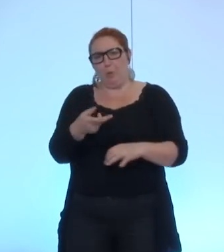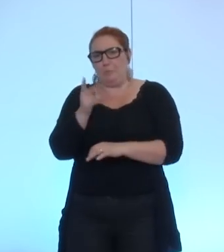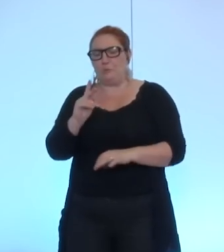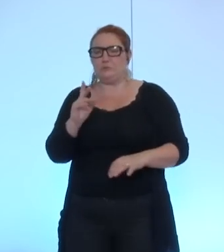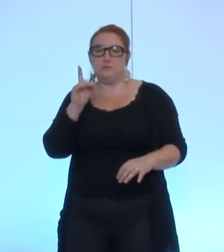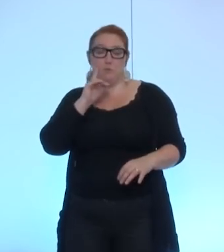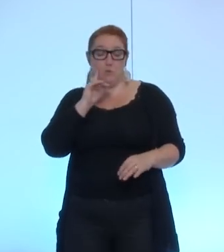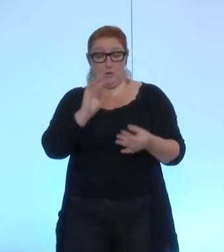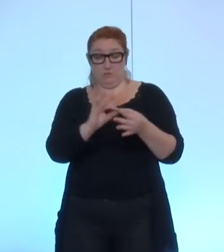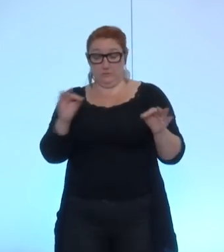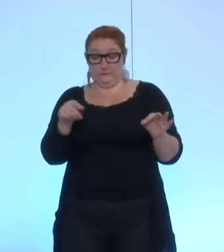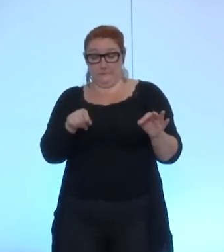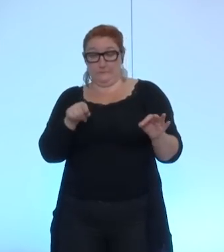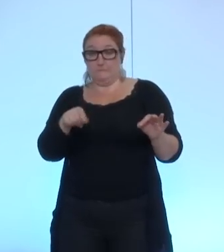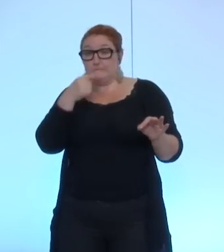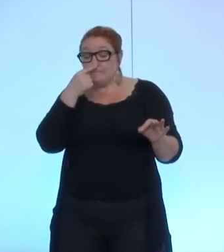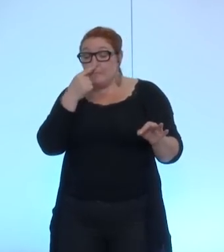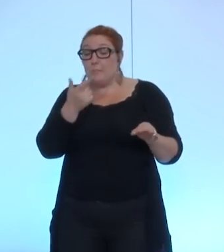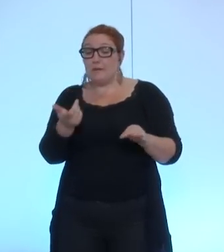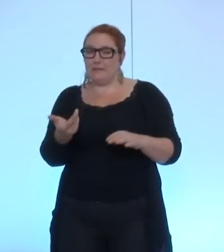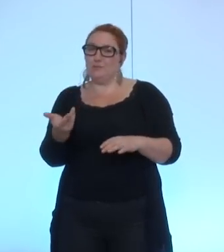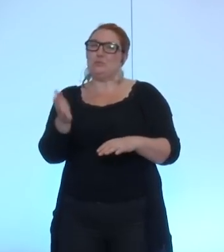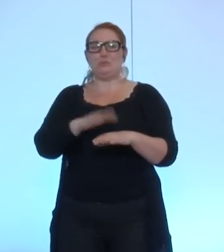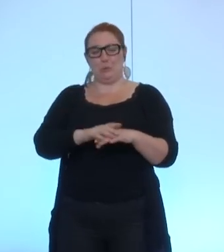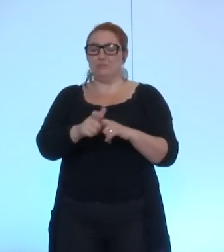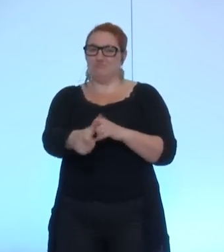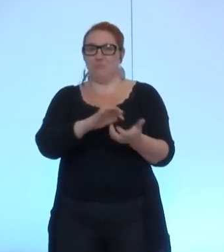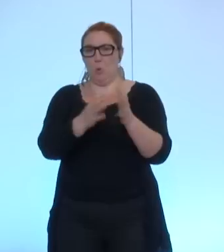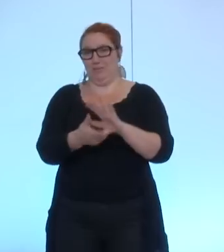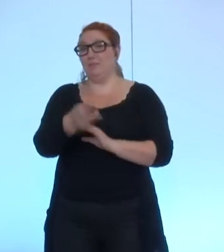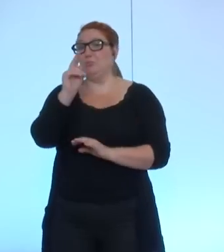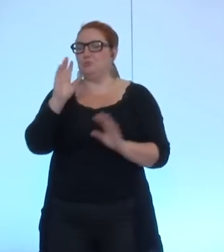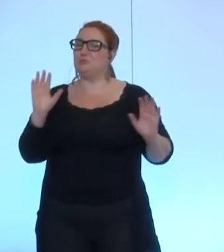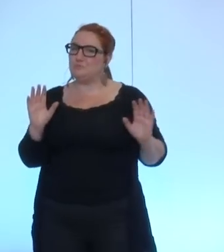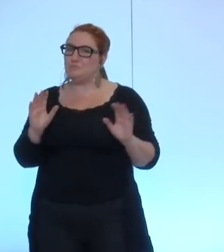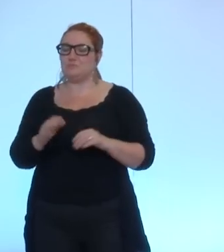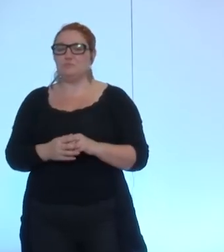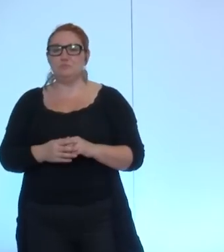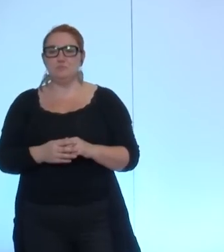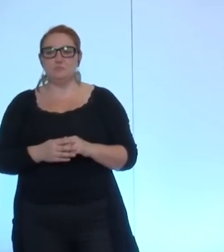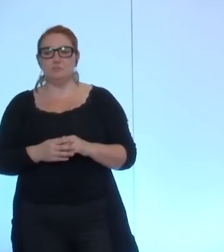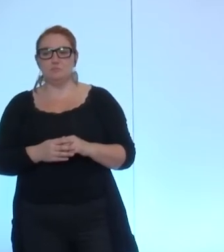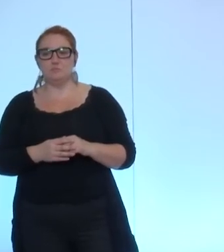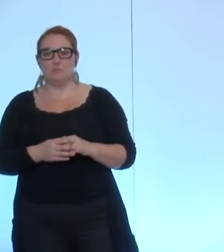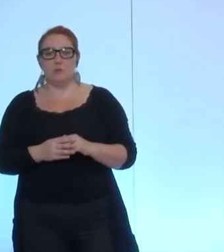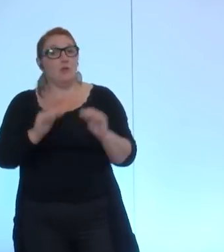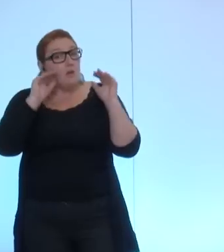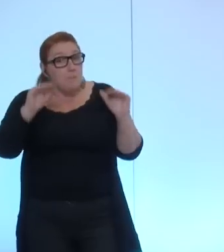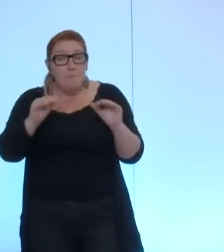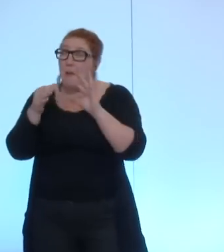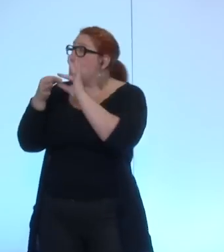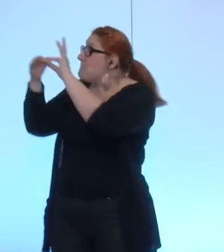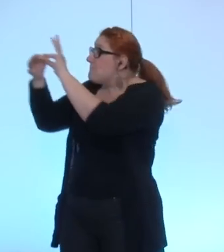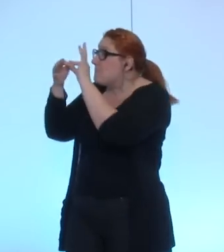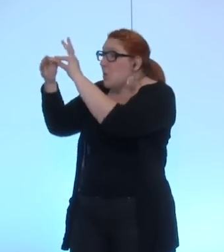vous affirmez quelque chose qui risque d'être un peu plus compliqué à organiser que ce que vous voulez bien dire maintenant en dehors de toutes les bonnes relations que vous